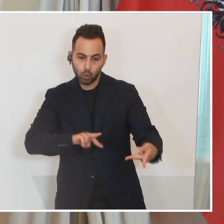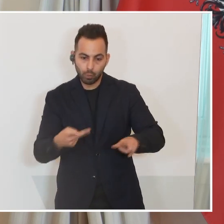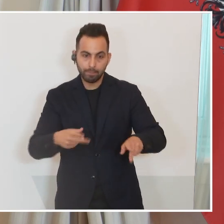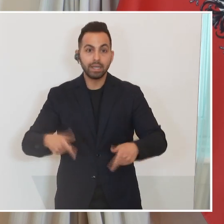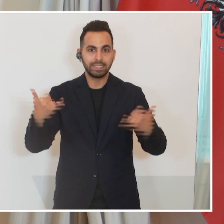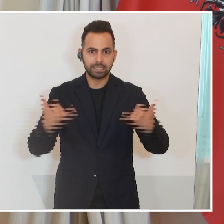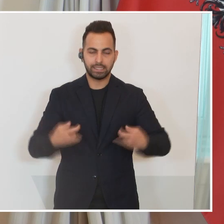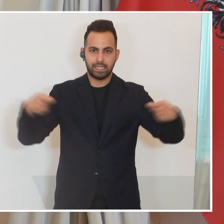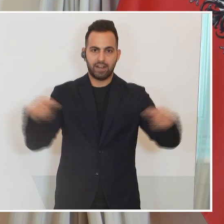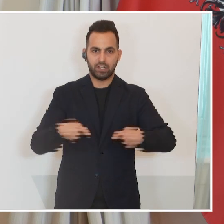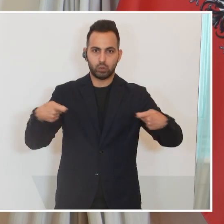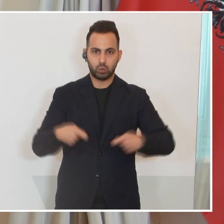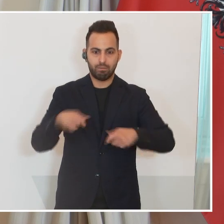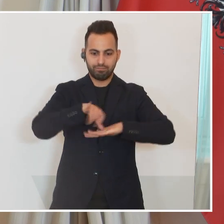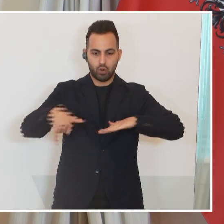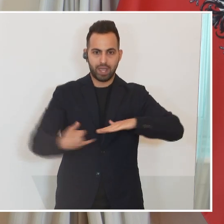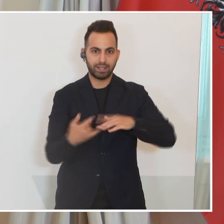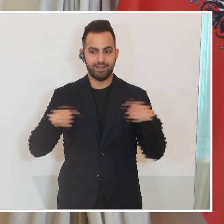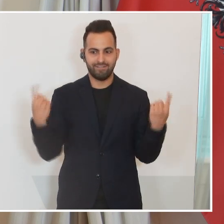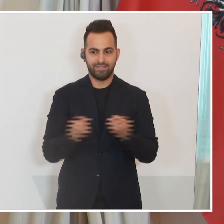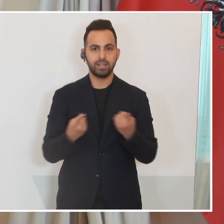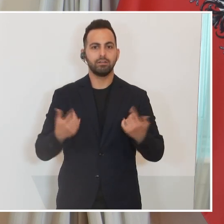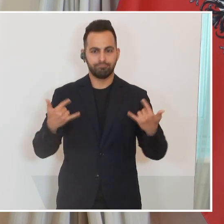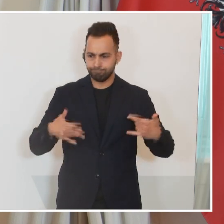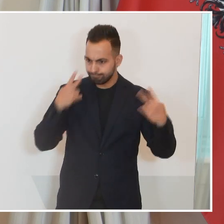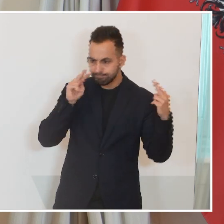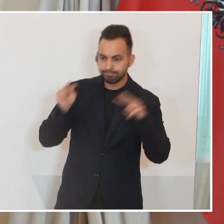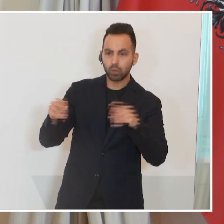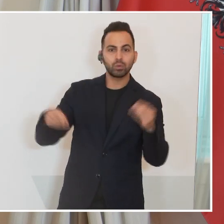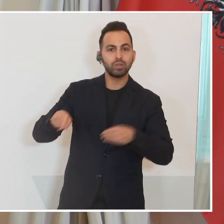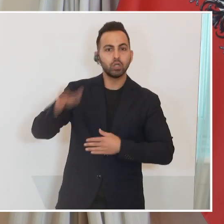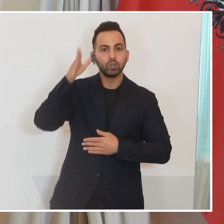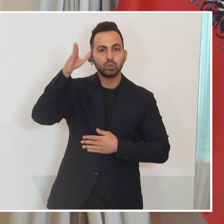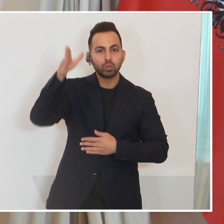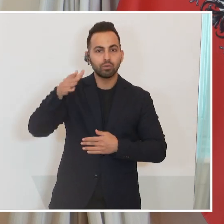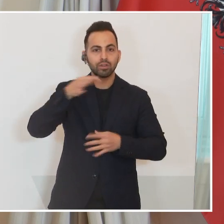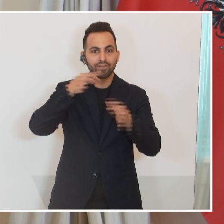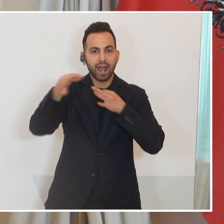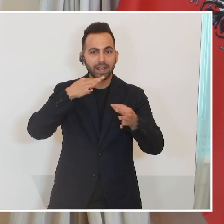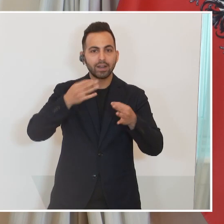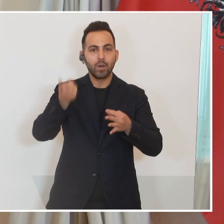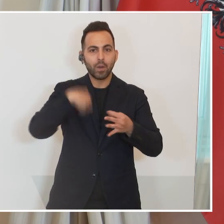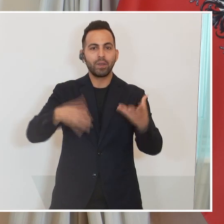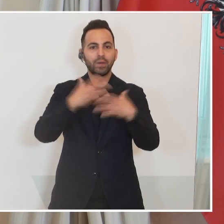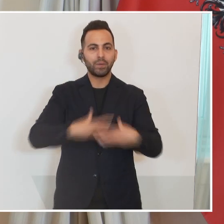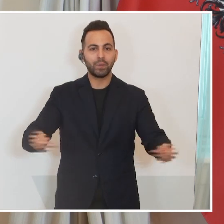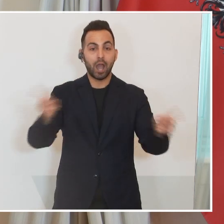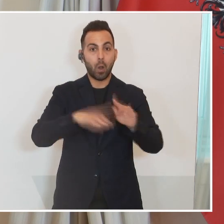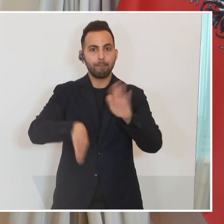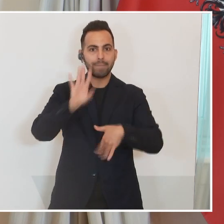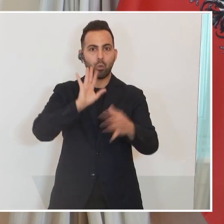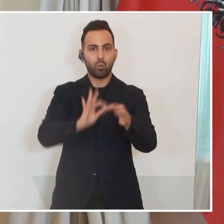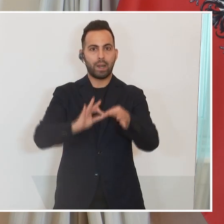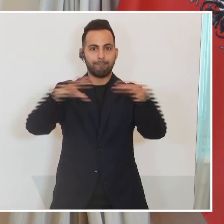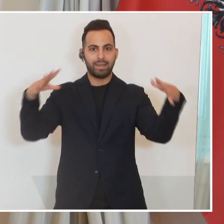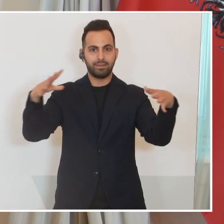wir jetzt auch von der Europäischen Unionsseite angehen müssen, weil das natürlich Zukunftsfragen löst und auch mehr Unabhängigkeit dann schafft. Das wäre dann schon eine Alternative, wenn ich